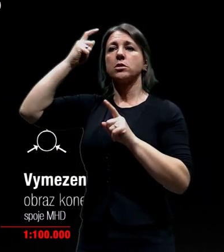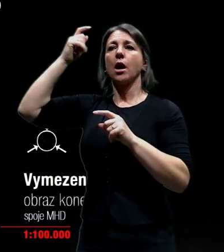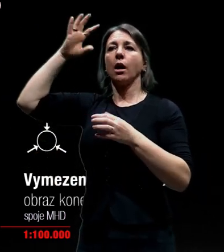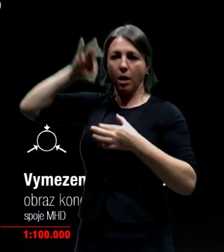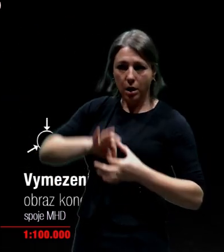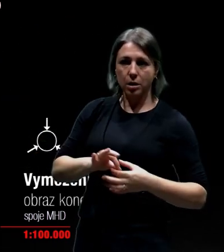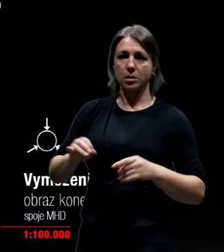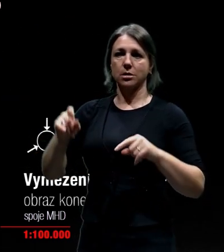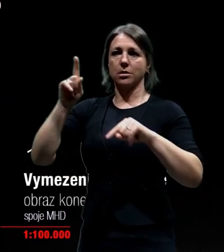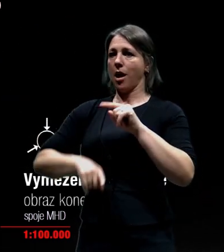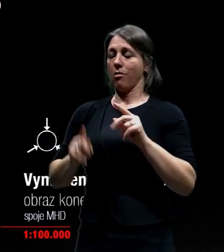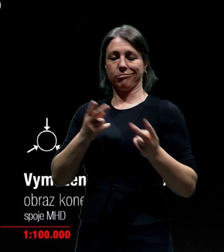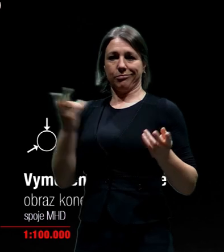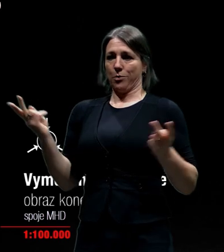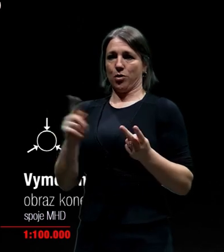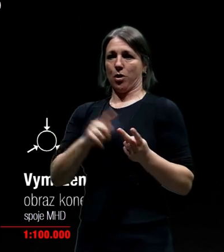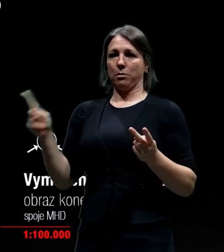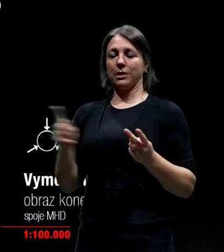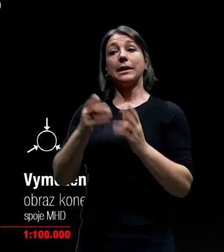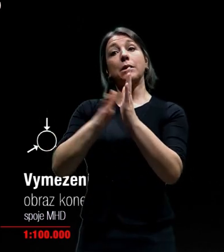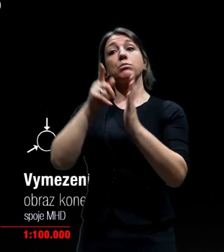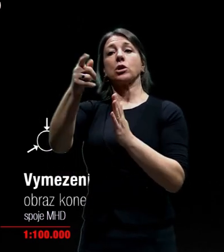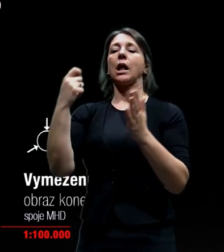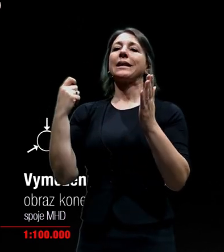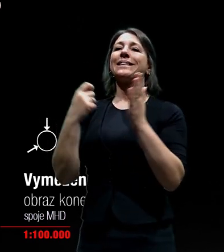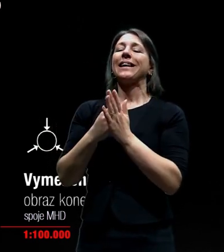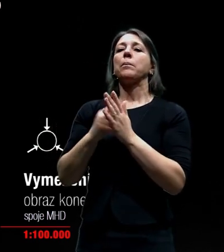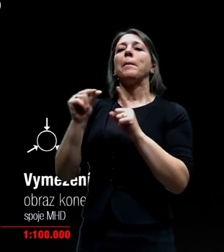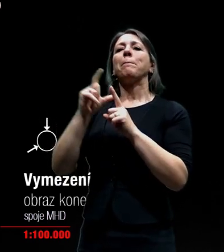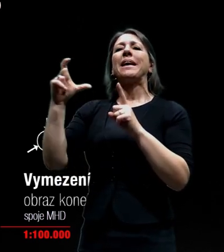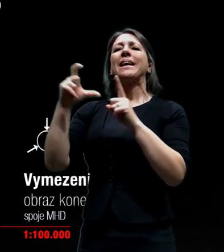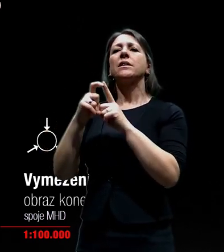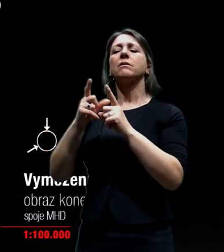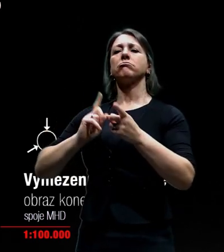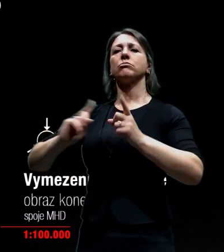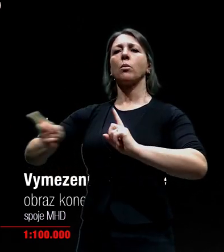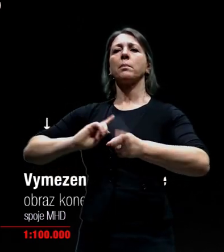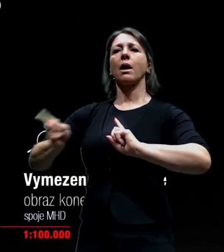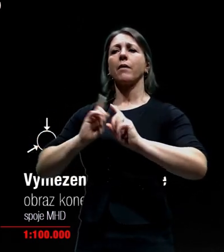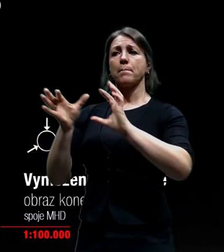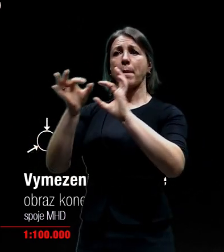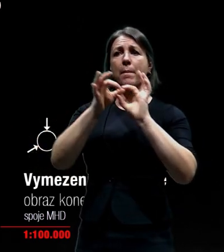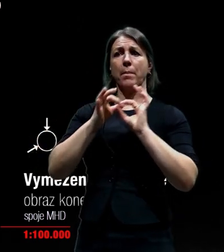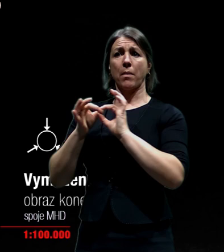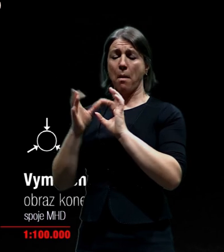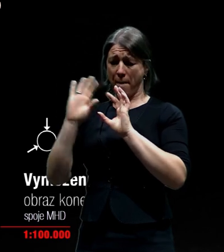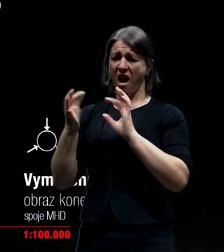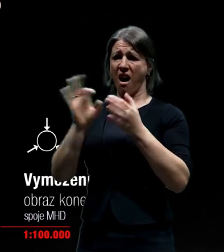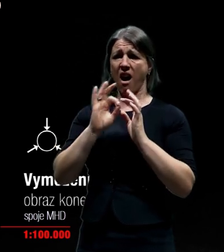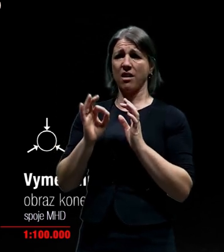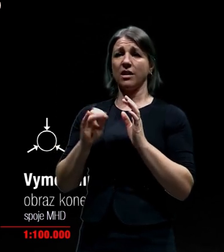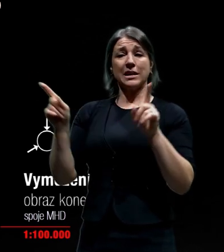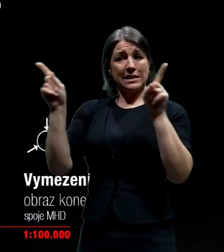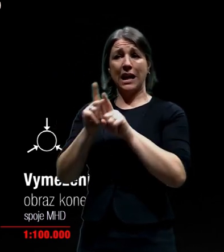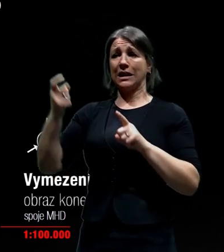mapa pražského integrovaného systému a jeho konektivity. Tak stejně, jak máme ty body v hlavě,